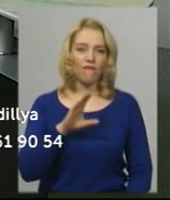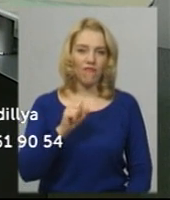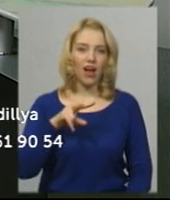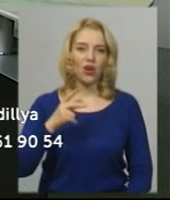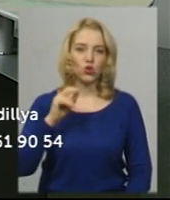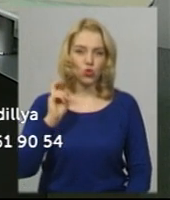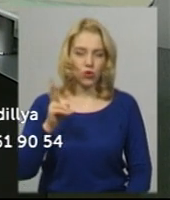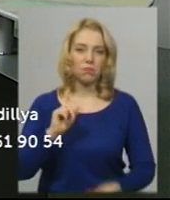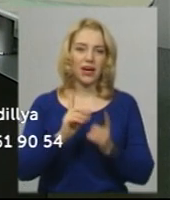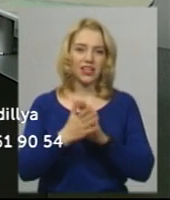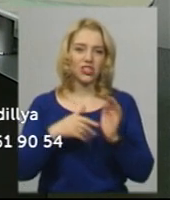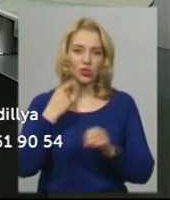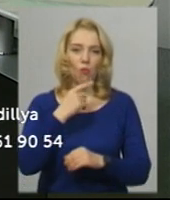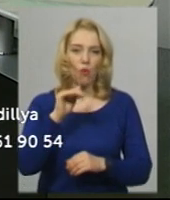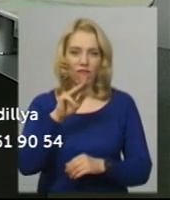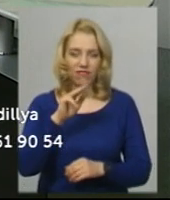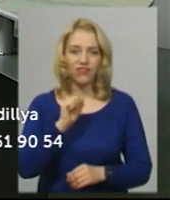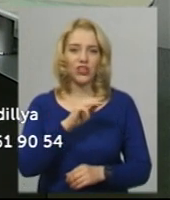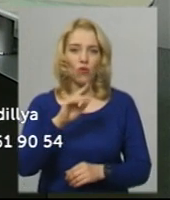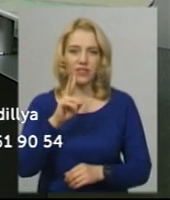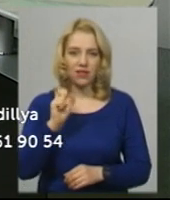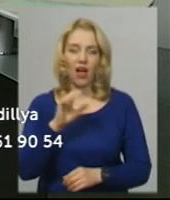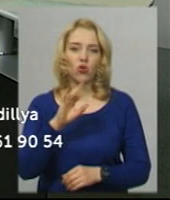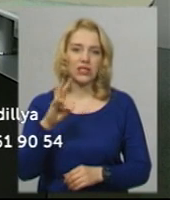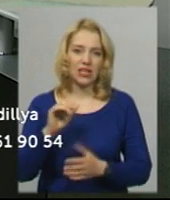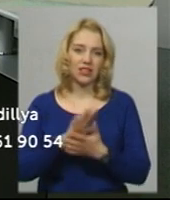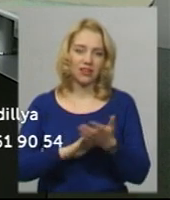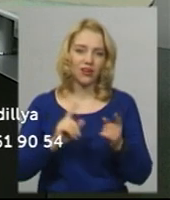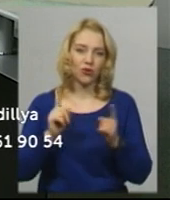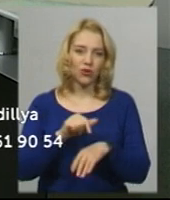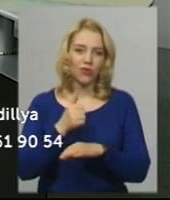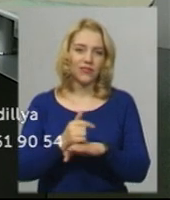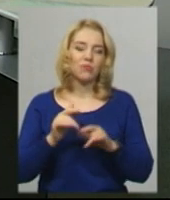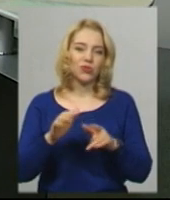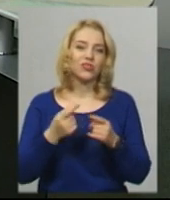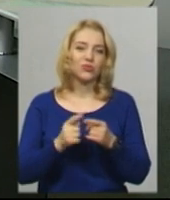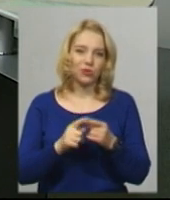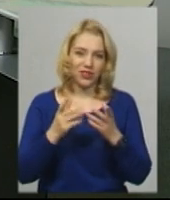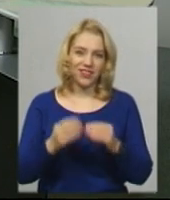жестову мову перекладає Оксана Фіновська. А далі коротко про головні події цього дня.